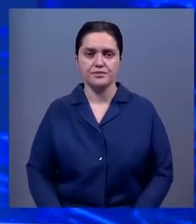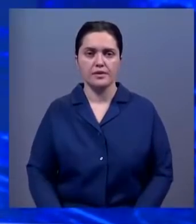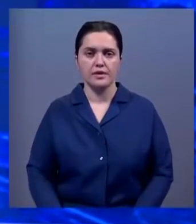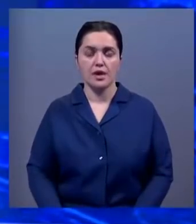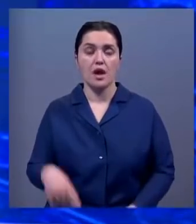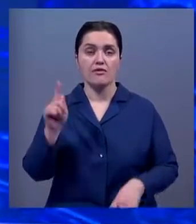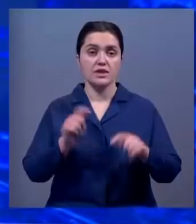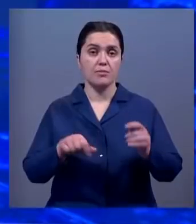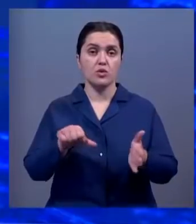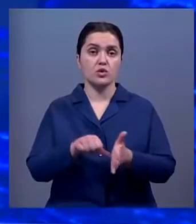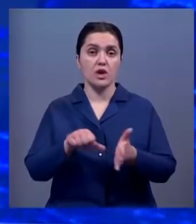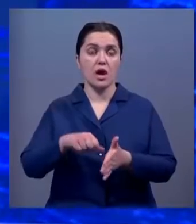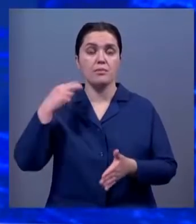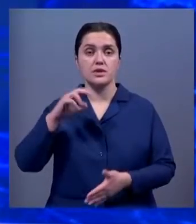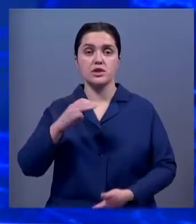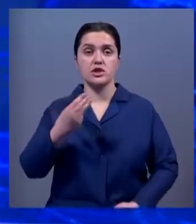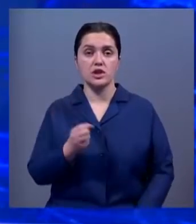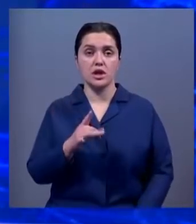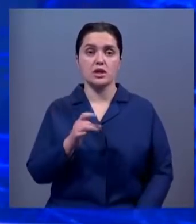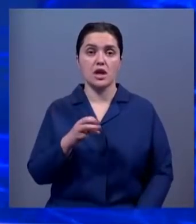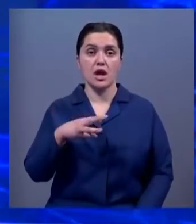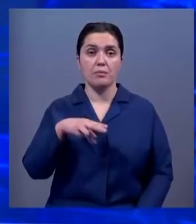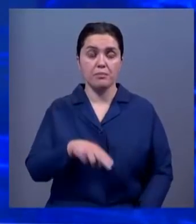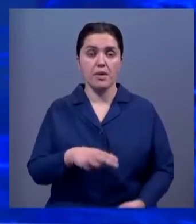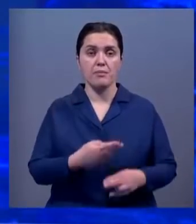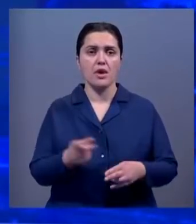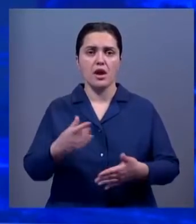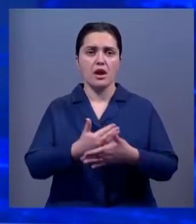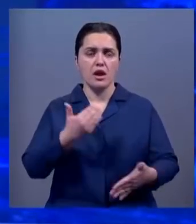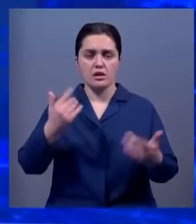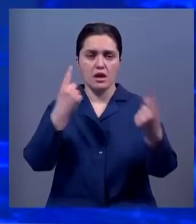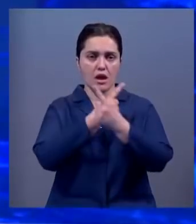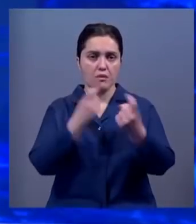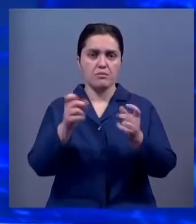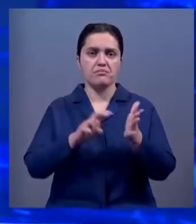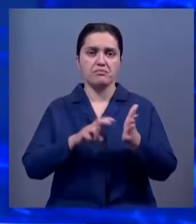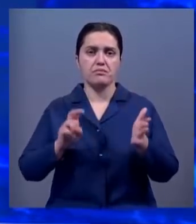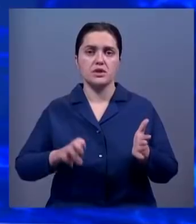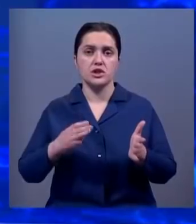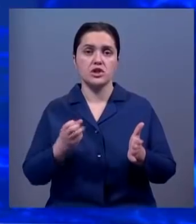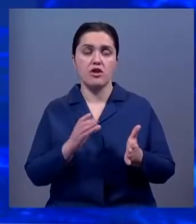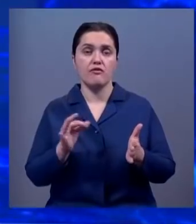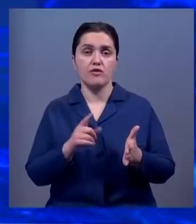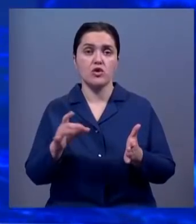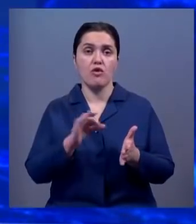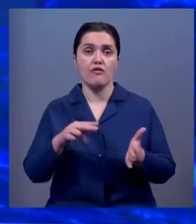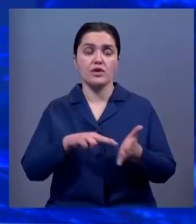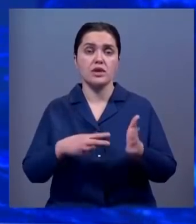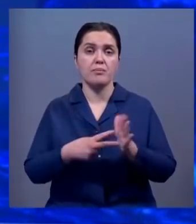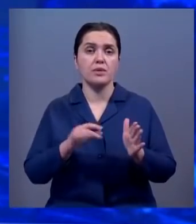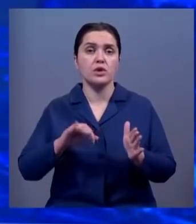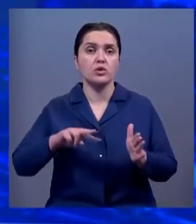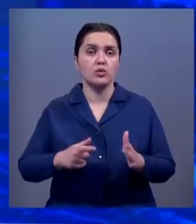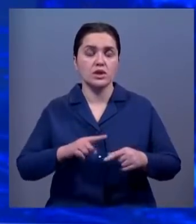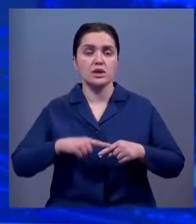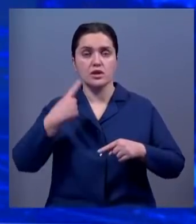В саммите принял участие президент США Дональд Трамп. Вашингтон ранее анонсировал свой выход из ВОЗ. Он официально запланирован на июль